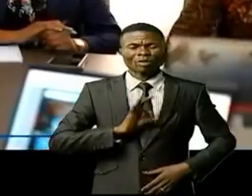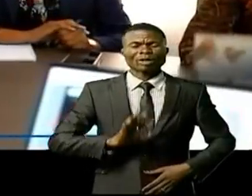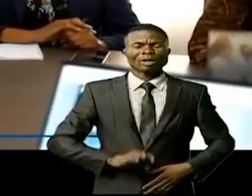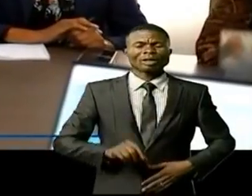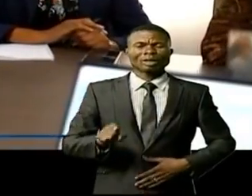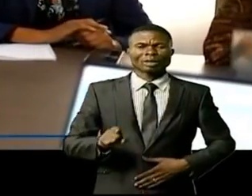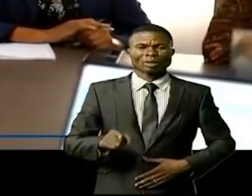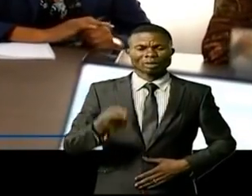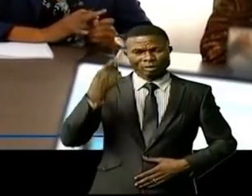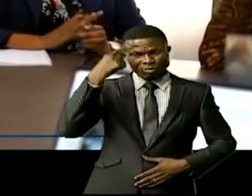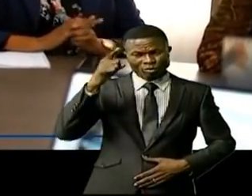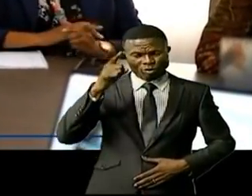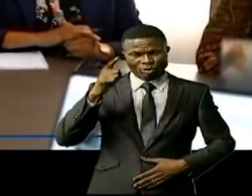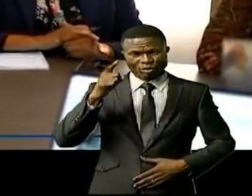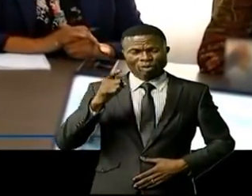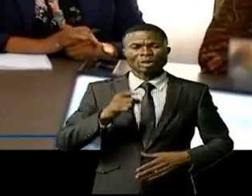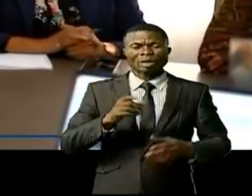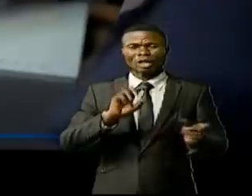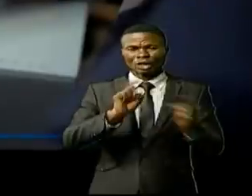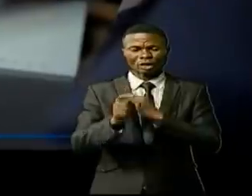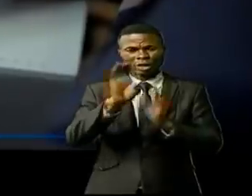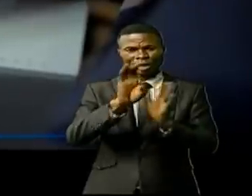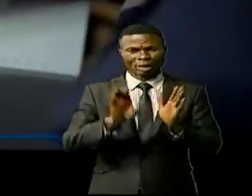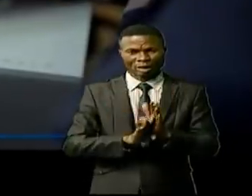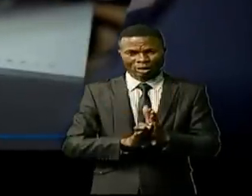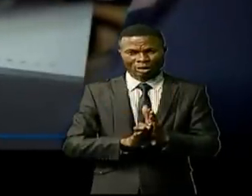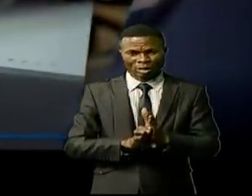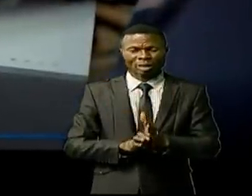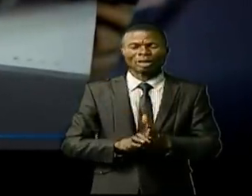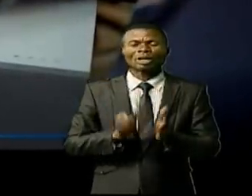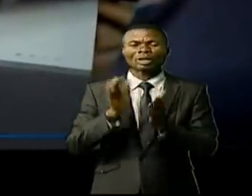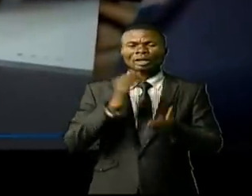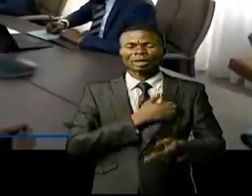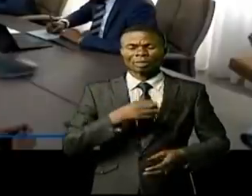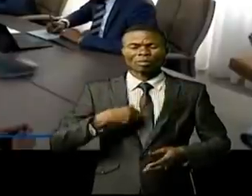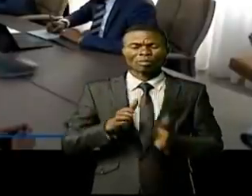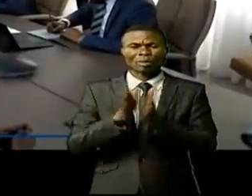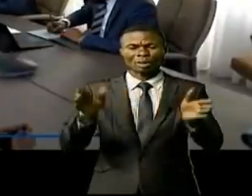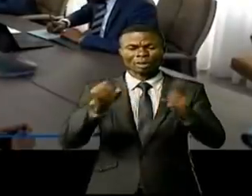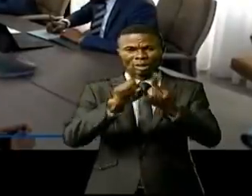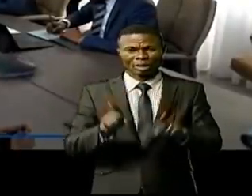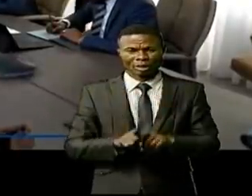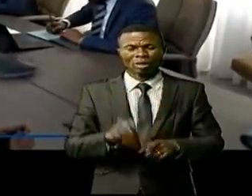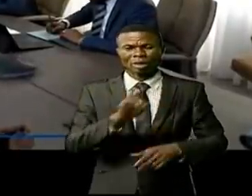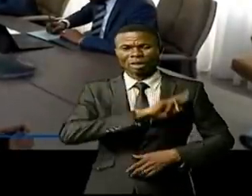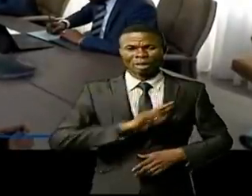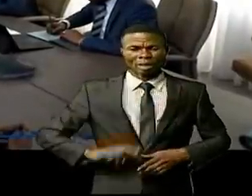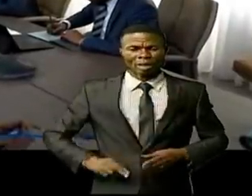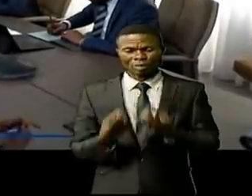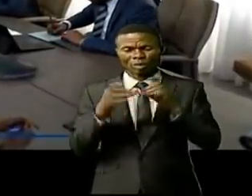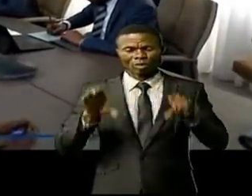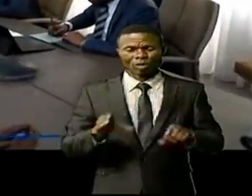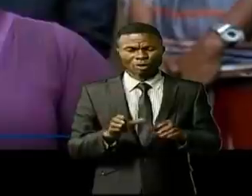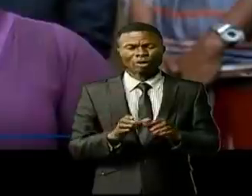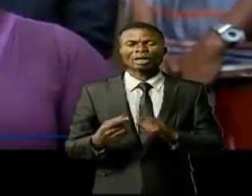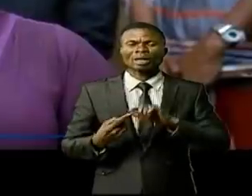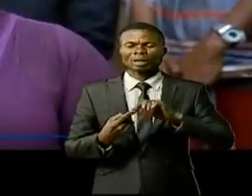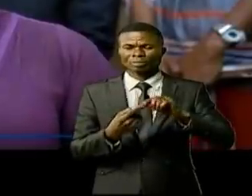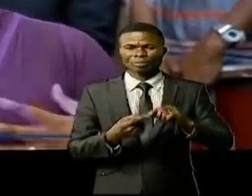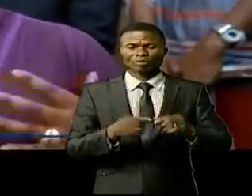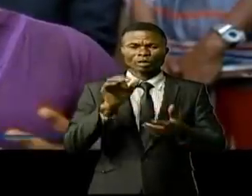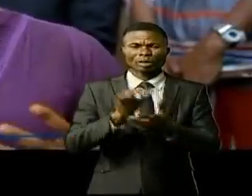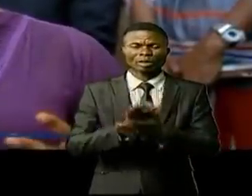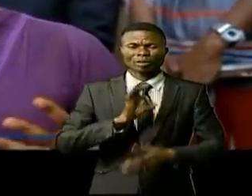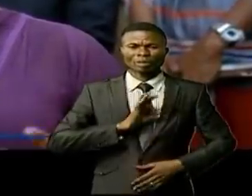Tshisekedi dans l'amélioration des conditions de femmes en général et celles de la RDC en particulier. Madame la première